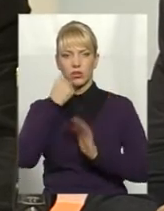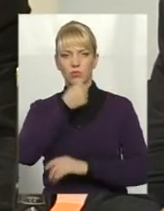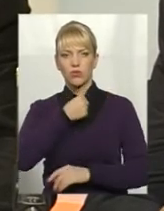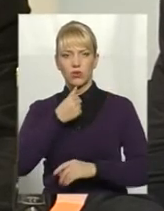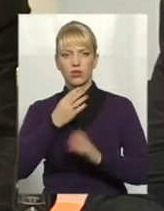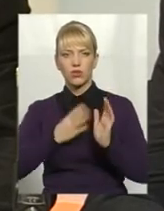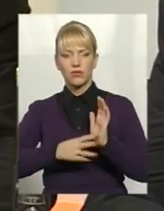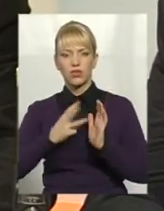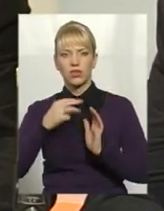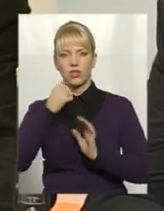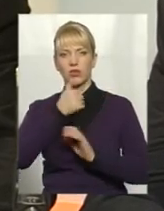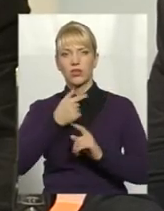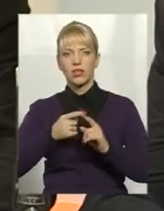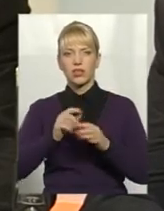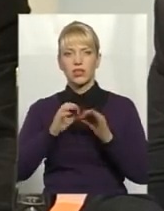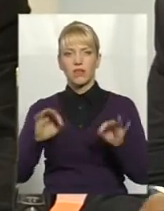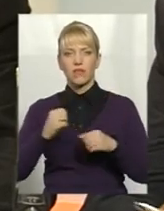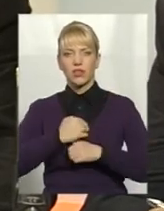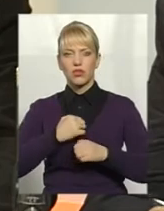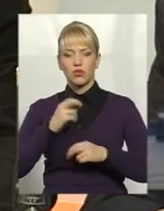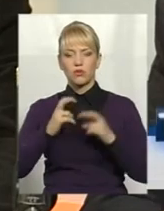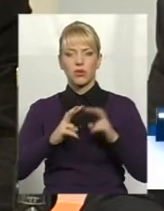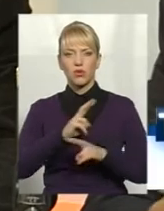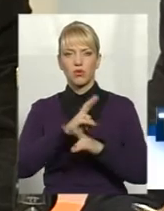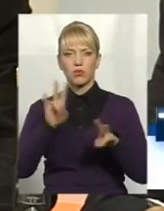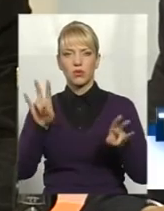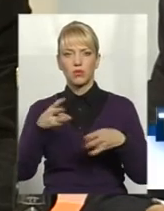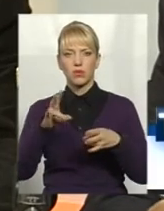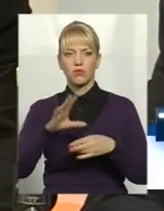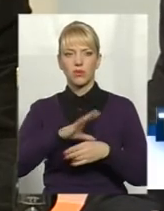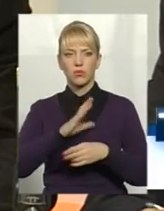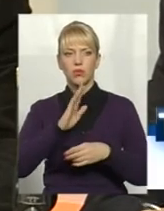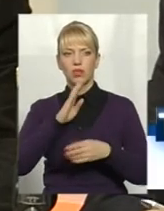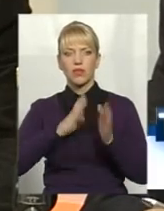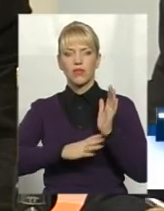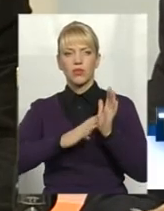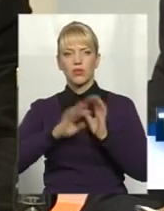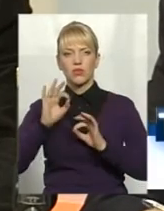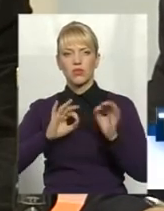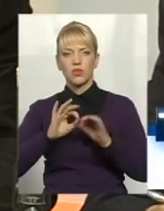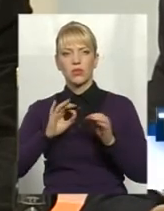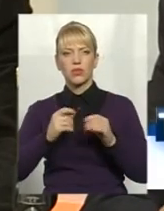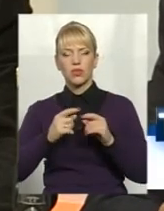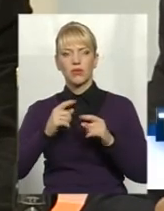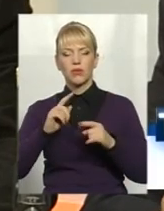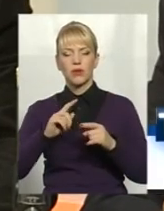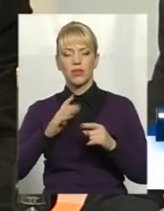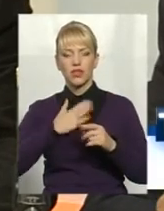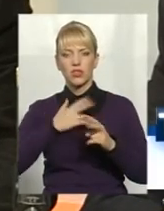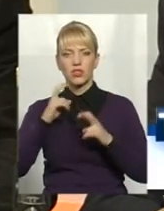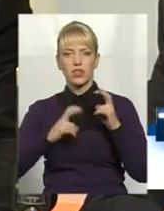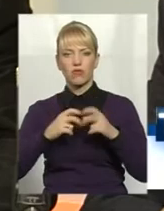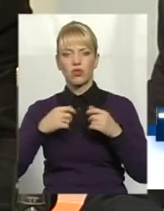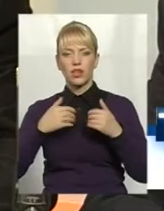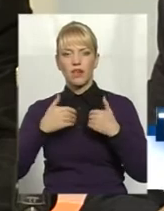незалежність. Військові підприємства нікому не були потрібні. 90% наш завод випускав військові продукції. В одного